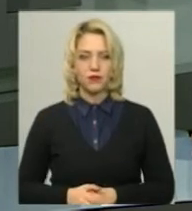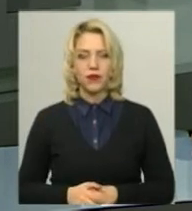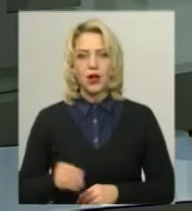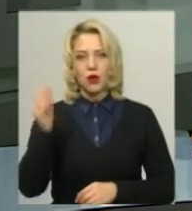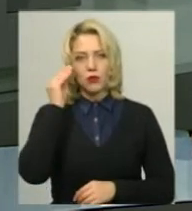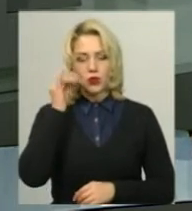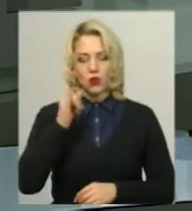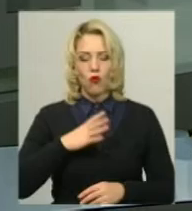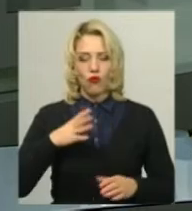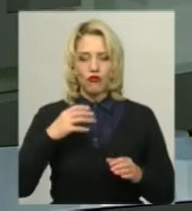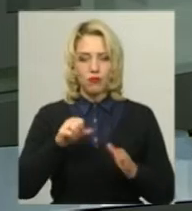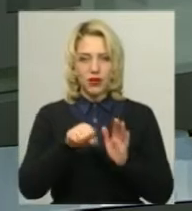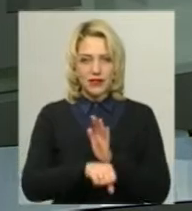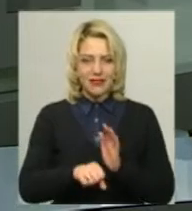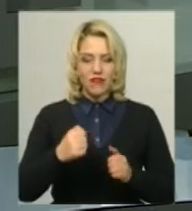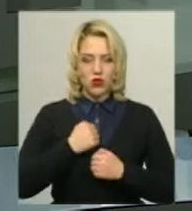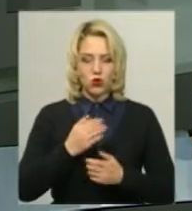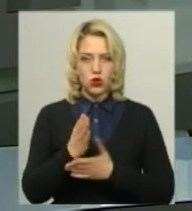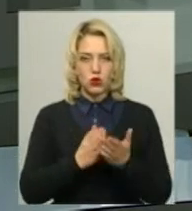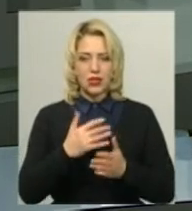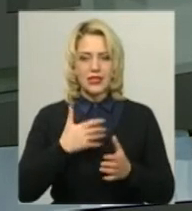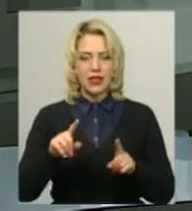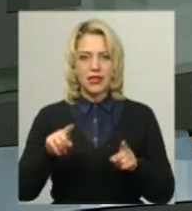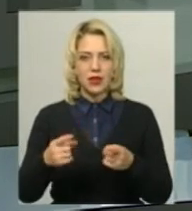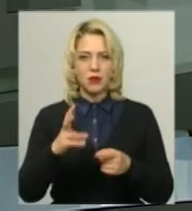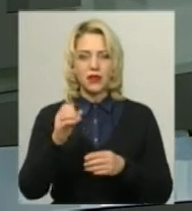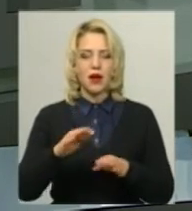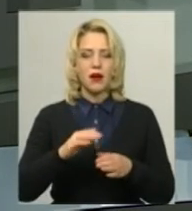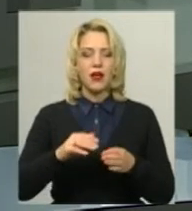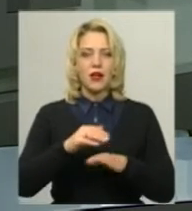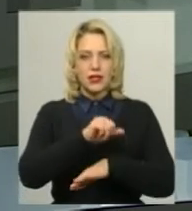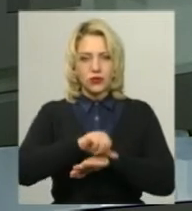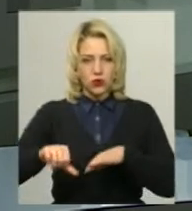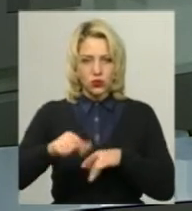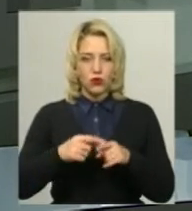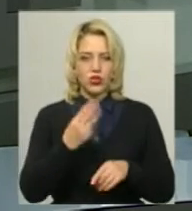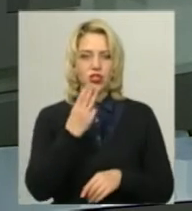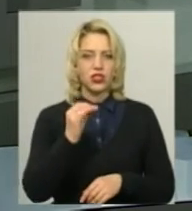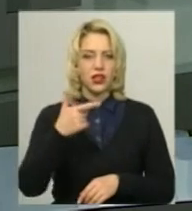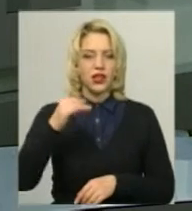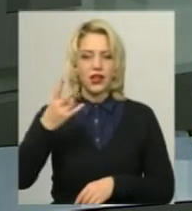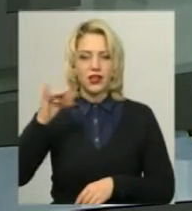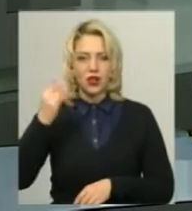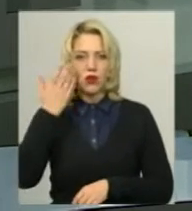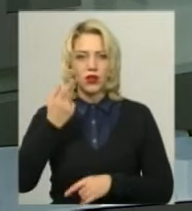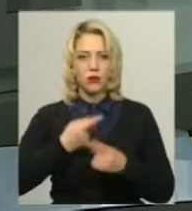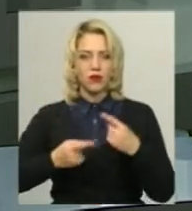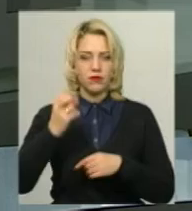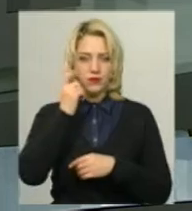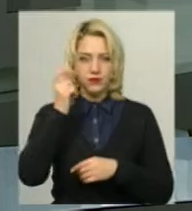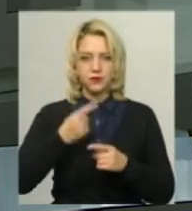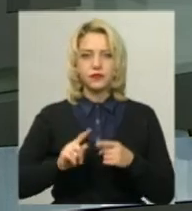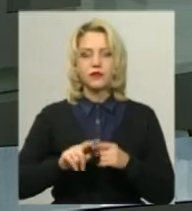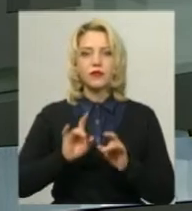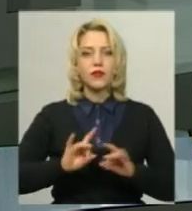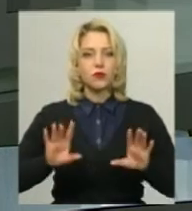Підозрюваного у вбивці військовослужбовця затримали на пункті пропуску Шегині, коли той повертався до України. Про це повідомила інспектор